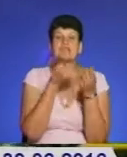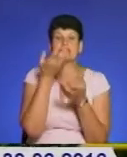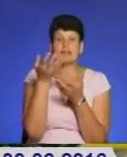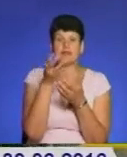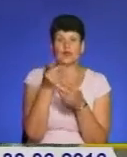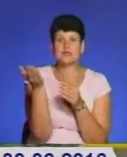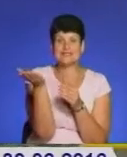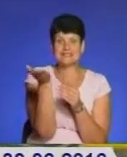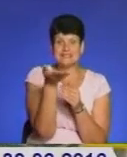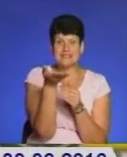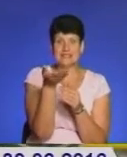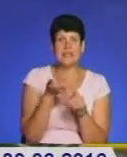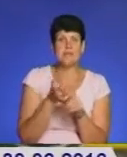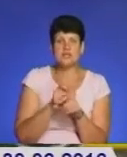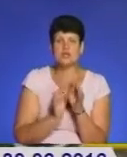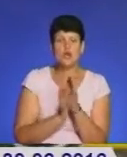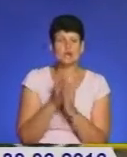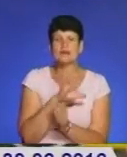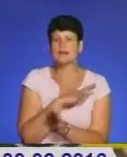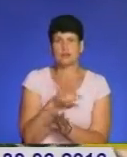ось зрізати, він вже більше рости не буде.